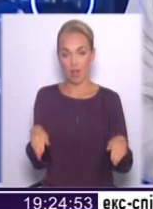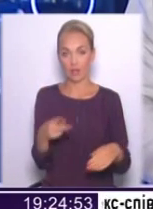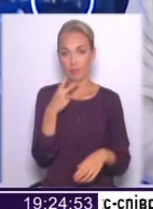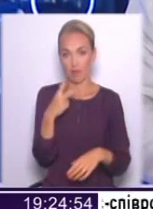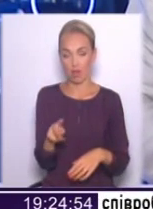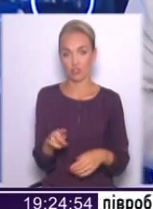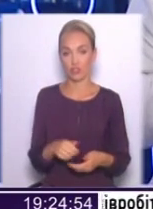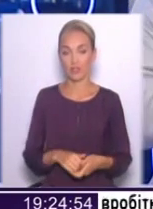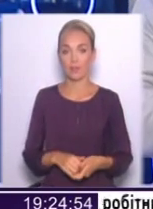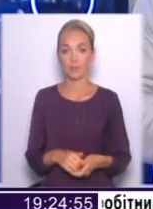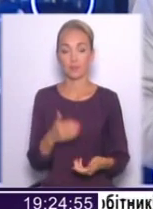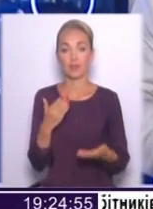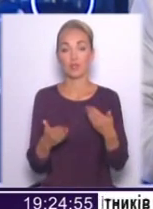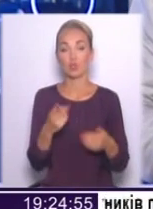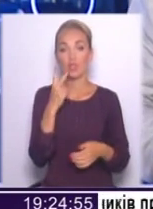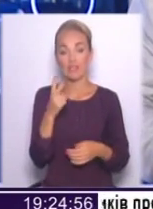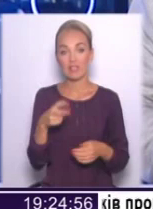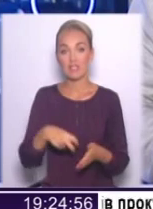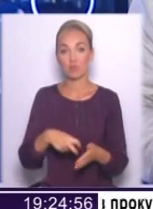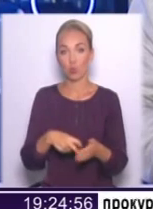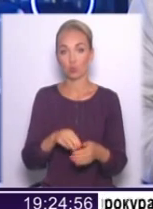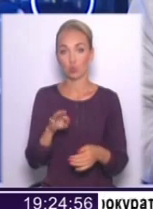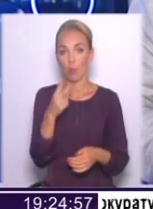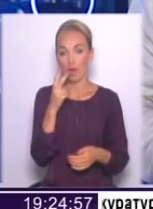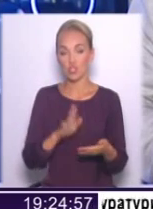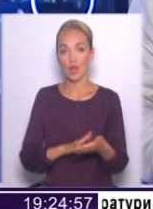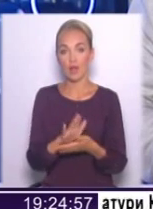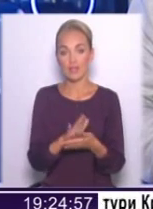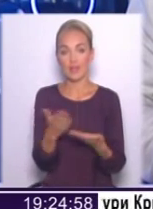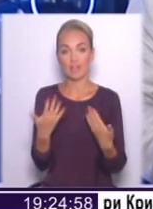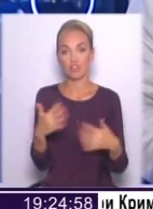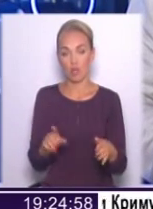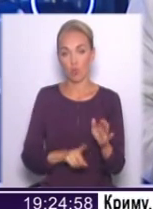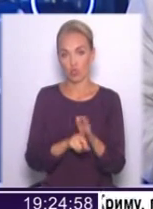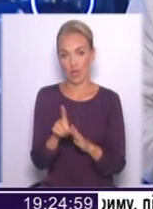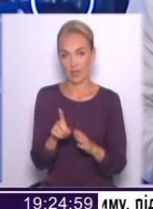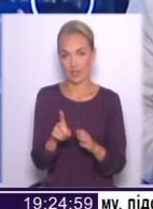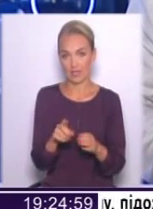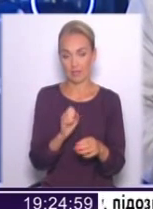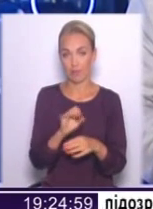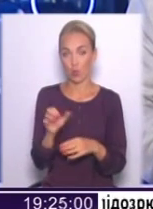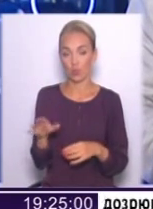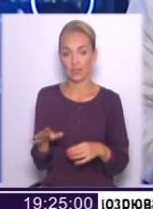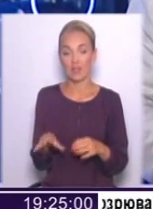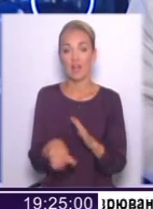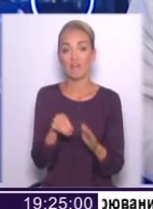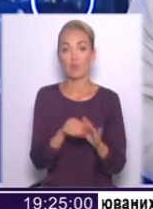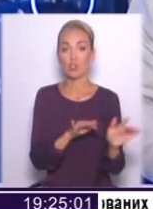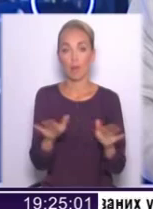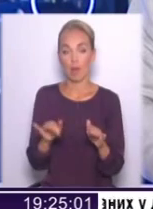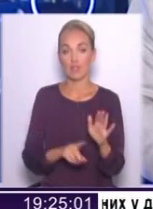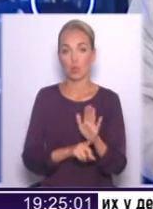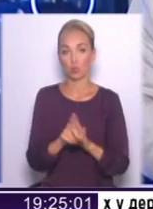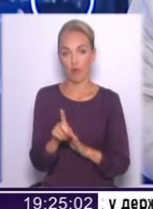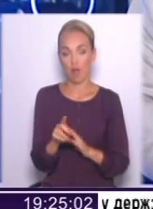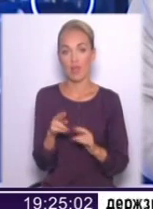якщо дивитесь пошту, то ви бачите газети, які вже почали приходити. Тому виборча кампанія стартувала, я думаю,